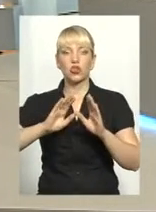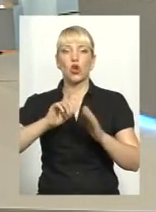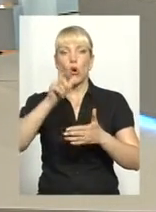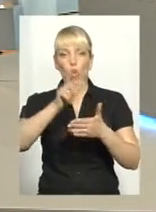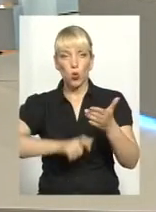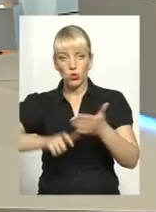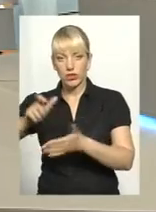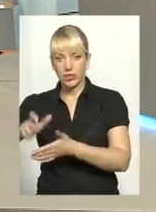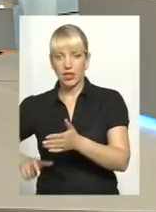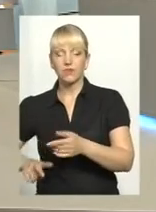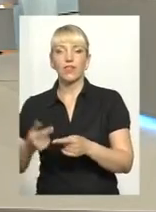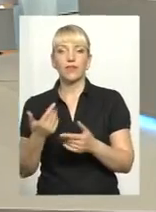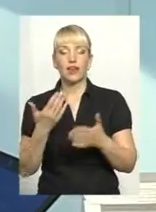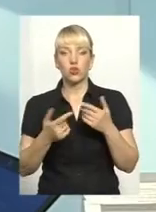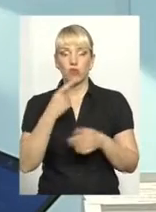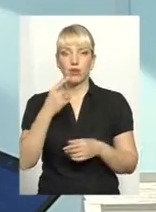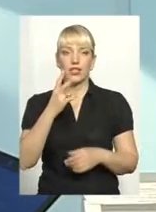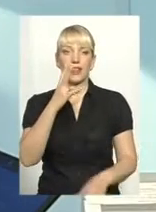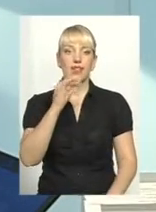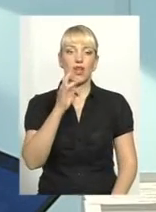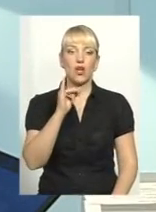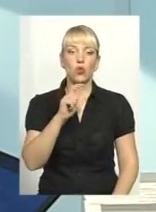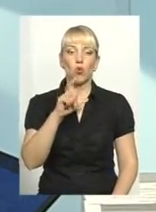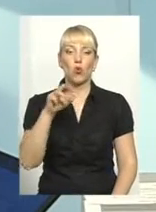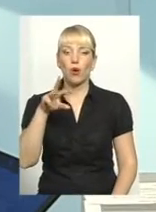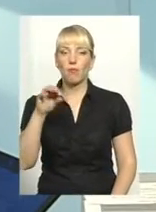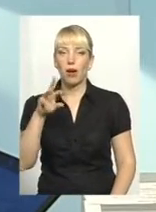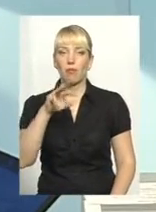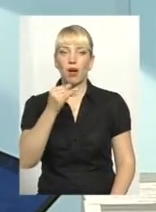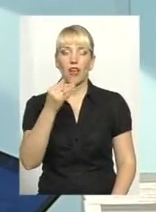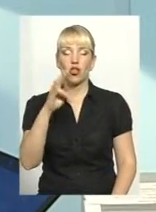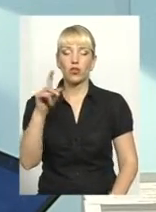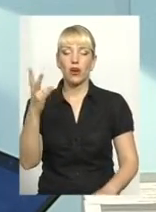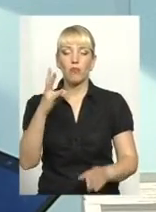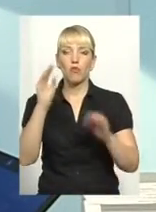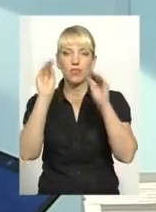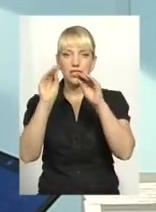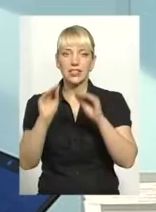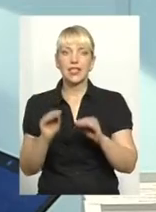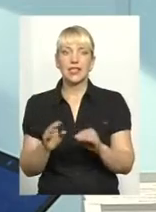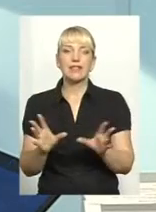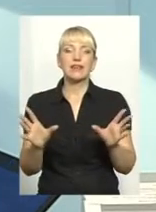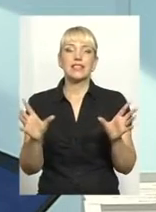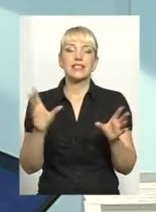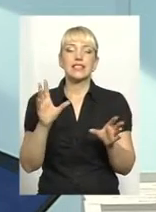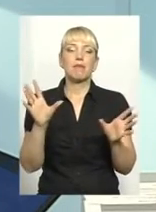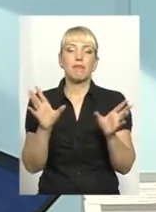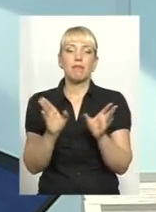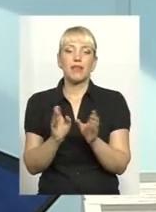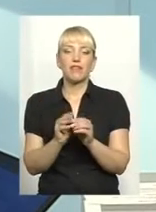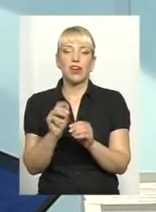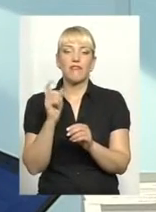нерухомого майна, то там повинні бути зазначені абсолютно всі співвласники цього майна.